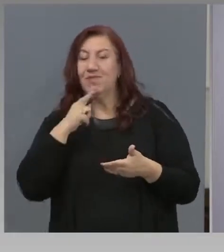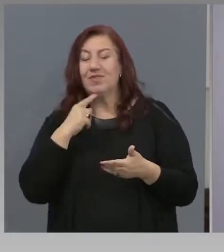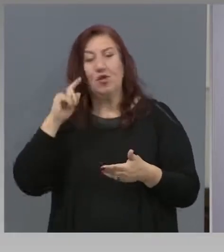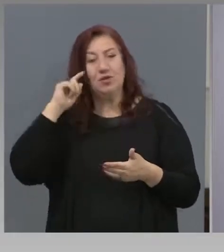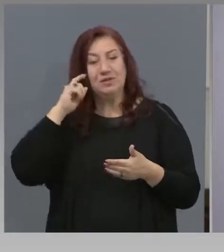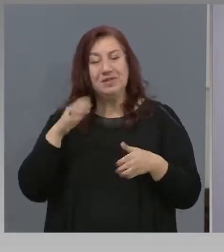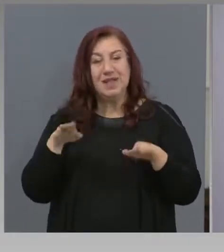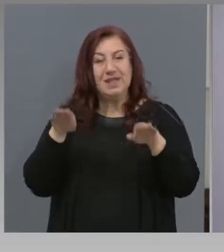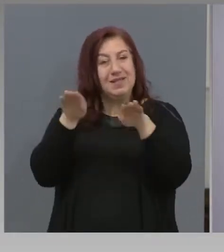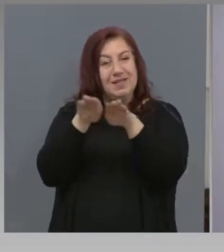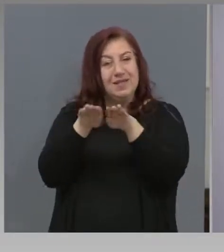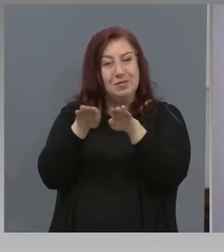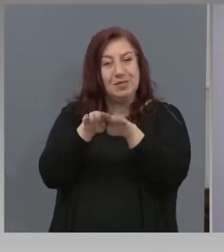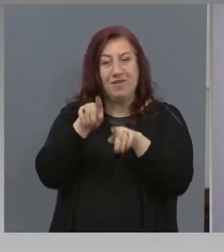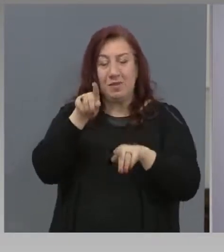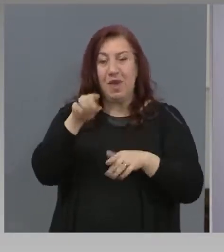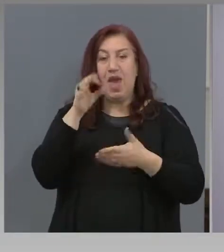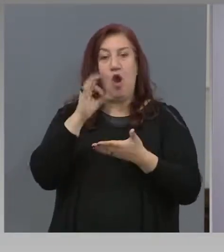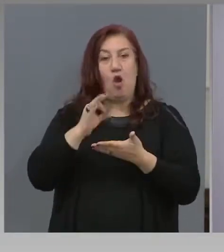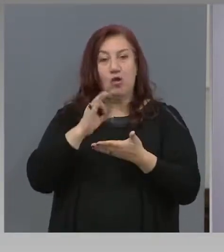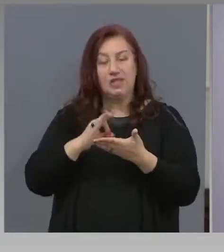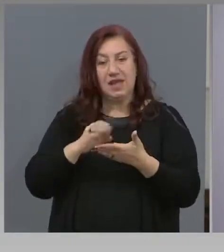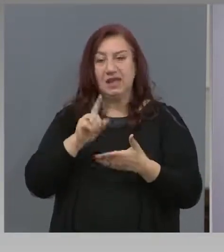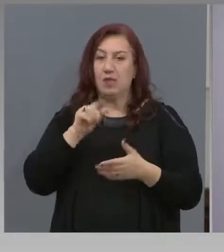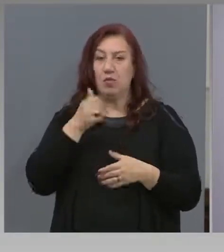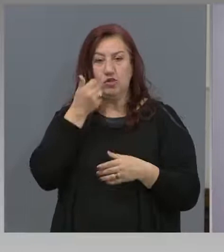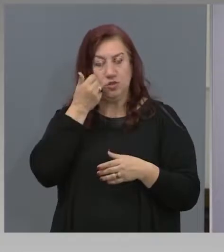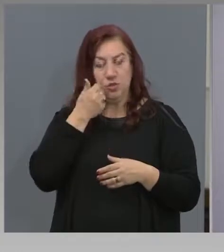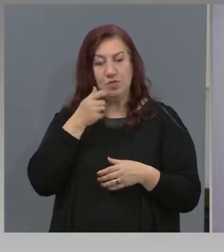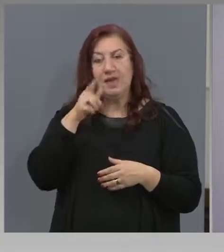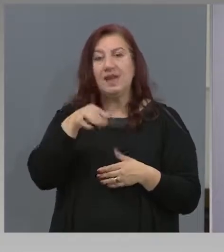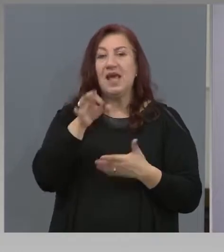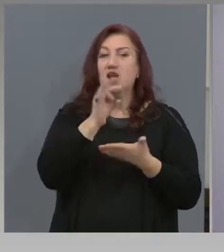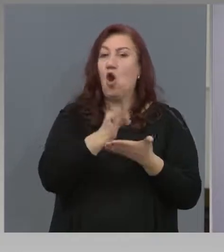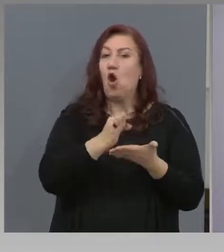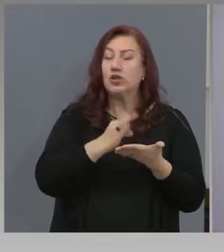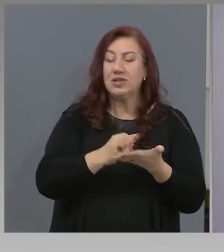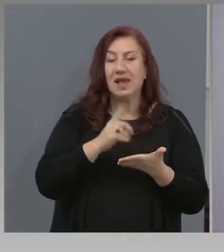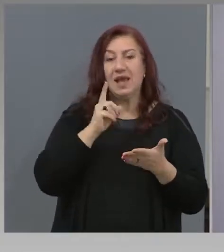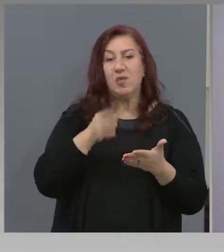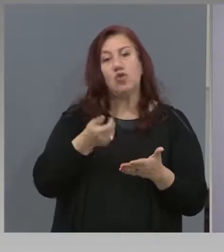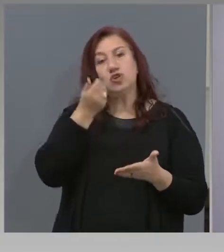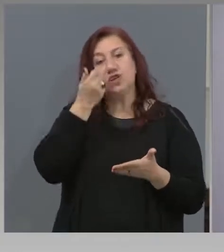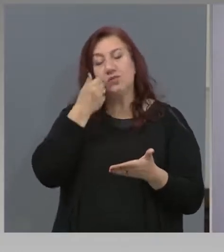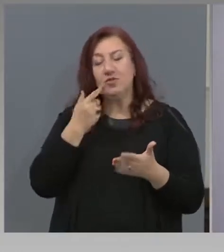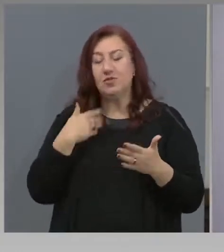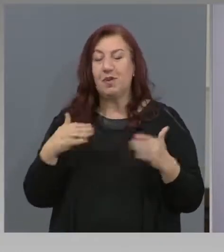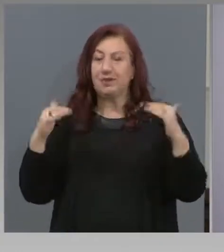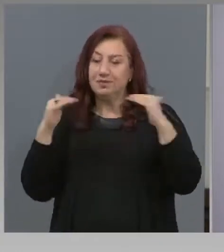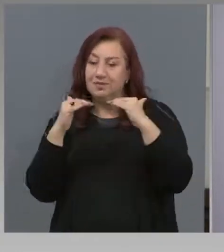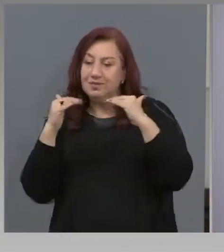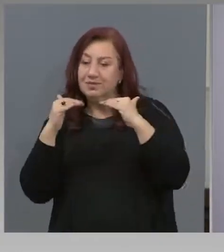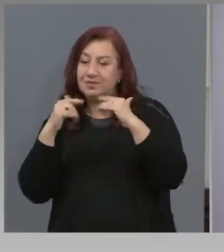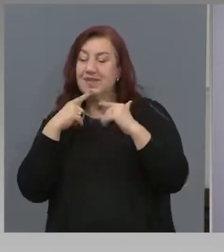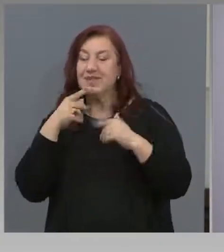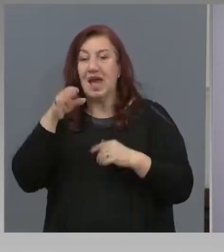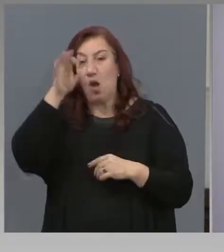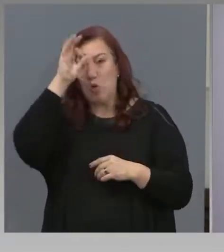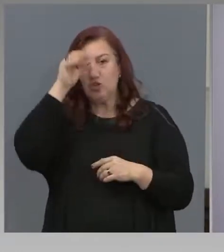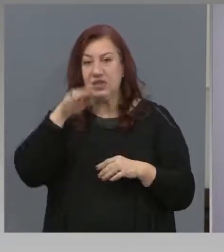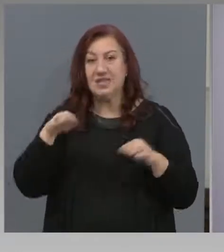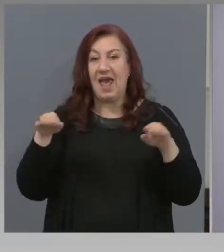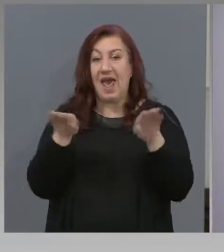от тези оценки, може да се използва. Тези оценки могат да се използват за съпоставимост на техници резултати. Приемането на